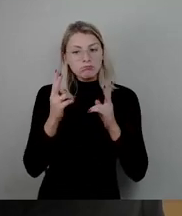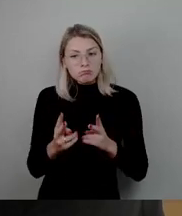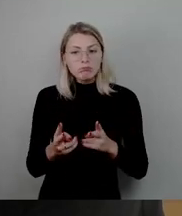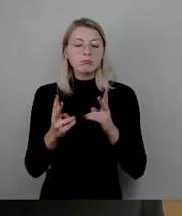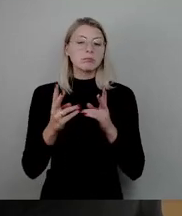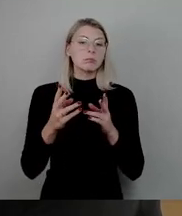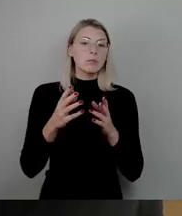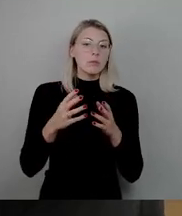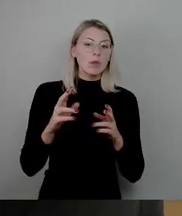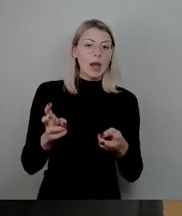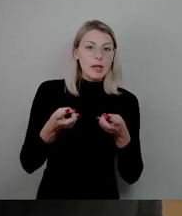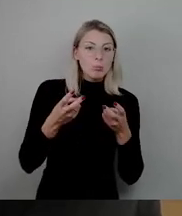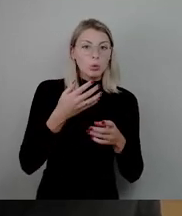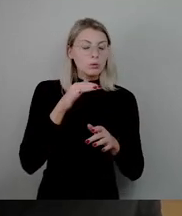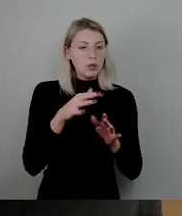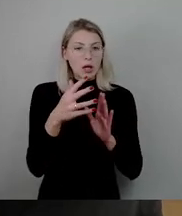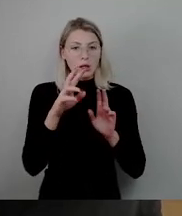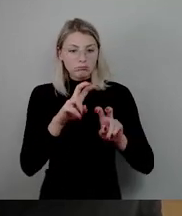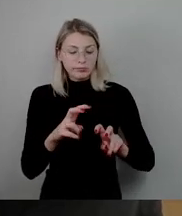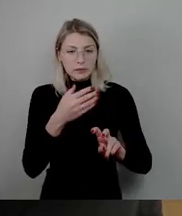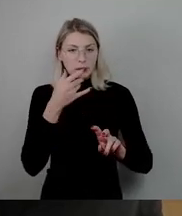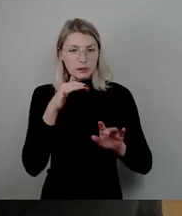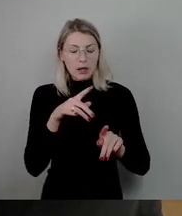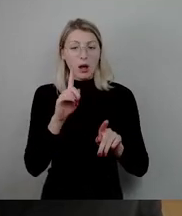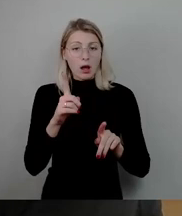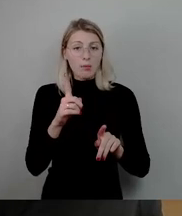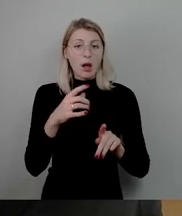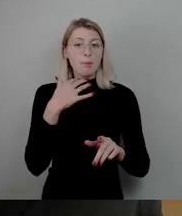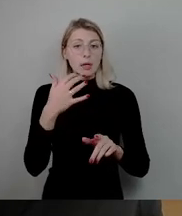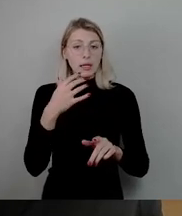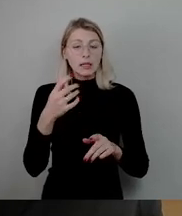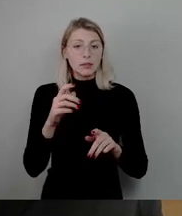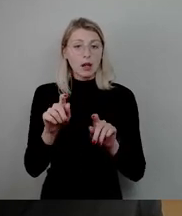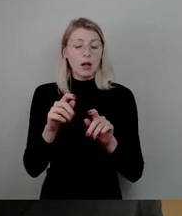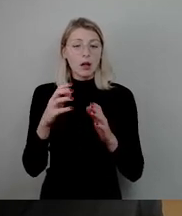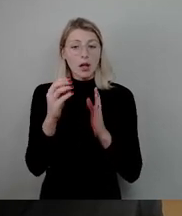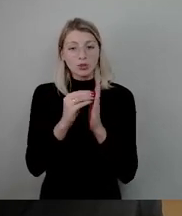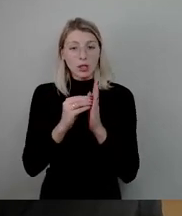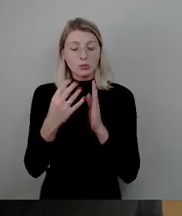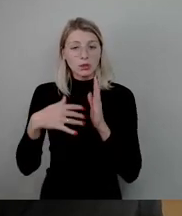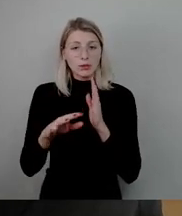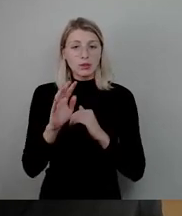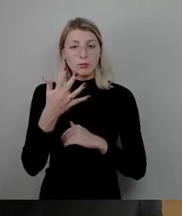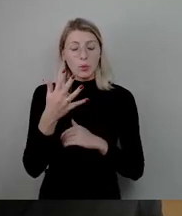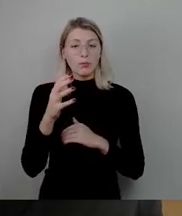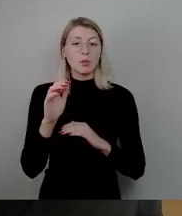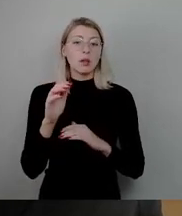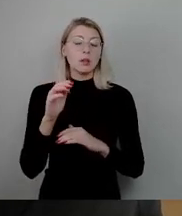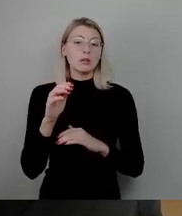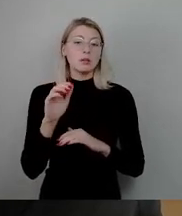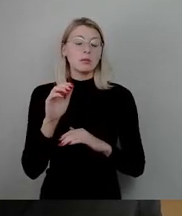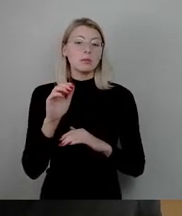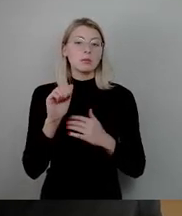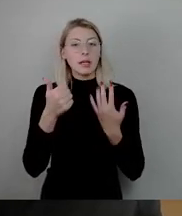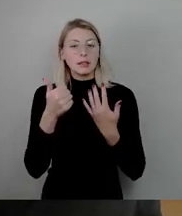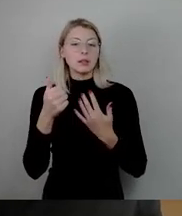aber wir haben eine schöne Berichterstattung gehabt in der Sächsischen Zeitung vom 5. und 6. Oktober in der Wochenendausgabe auf